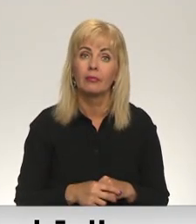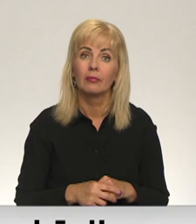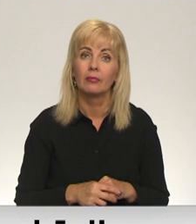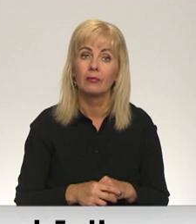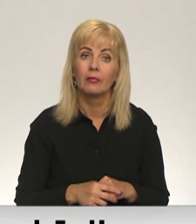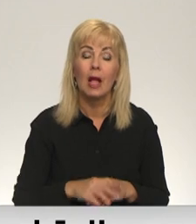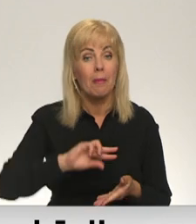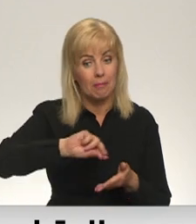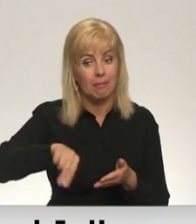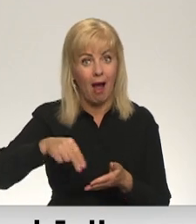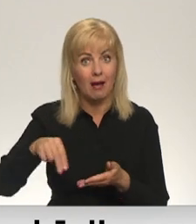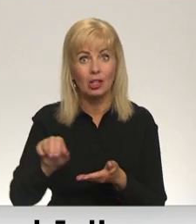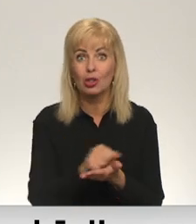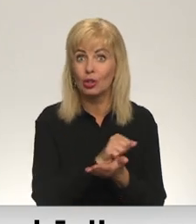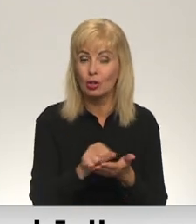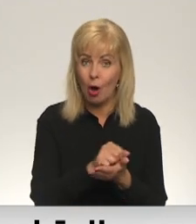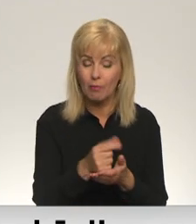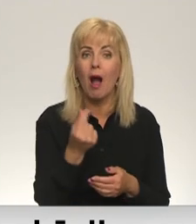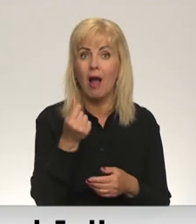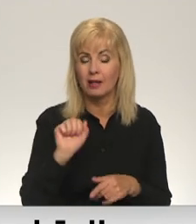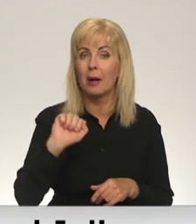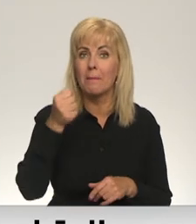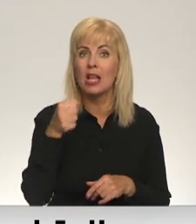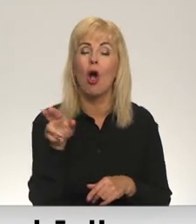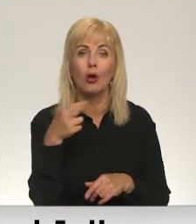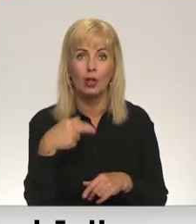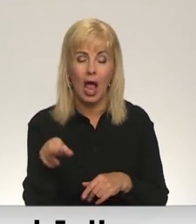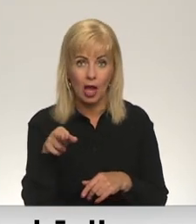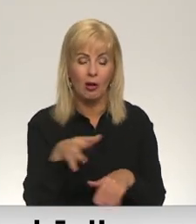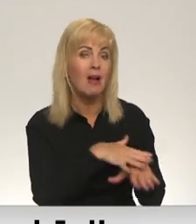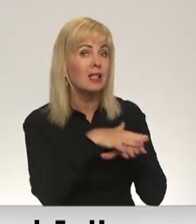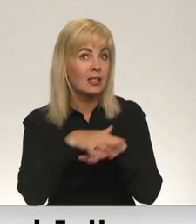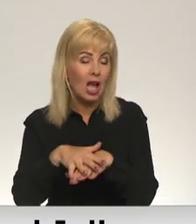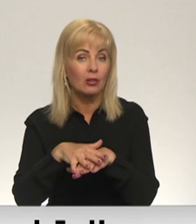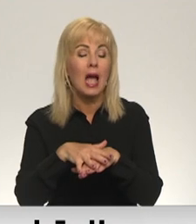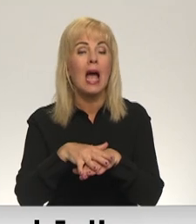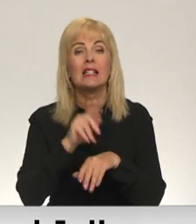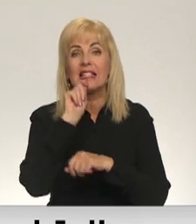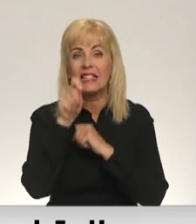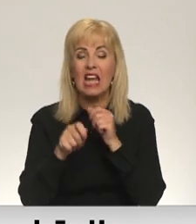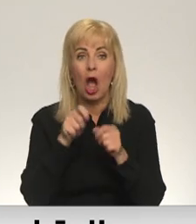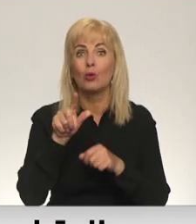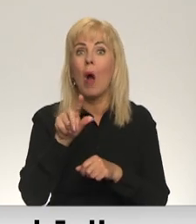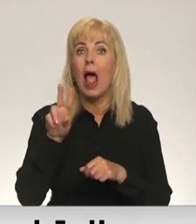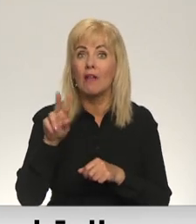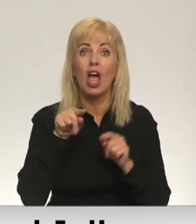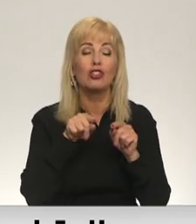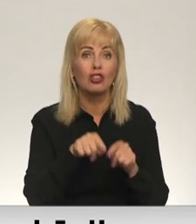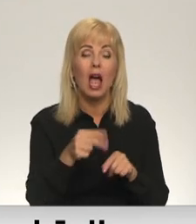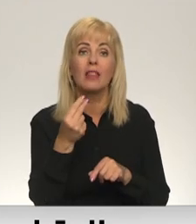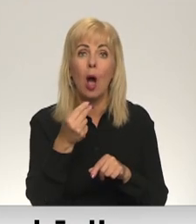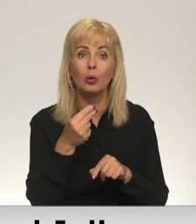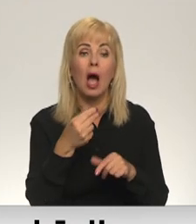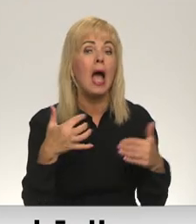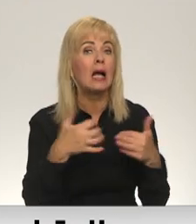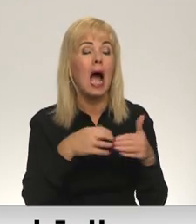Pāraksti uz dokumenta un gandrīz miljonus eiro ieripos Ziedo Telvē kontā. Šī būs nauda, ko kara bēgļi